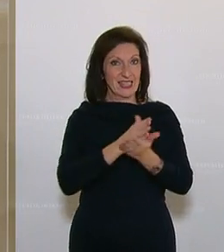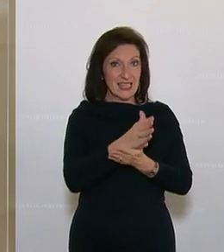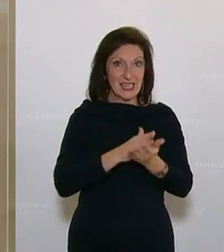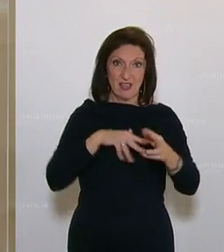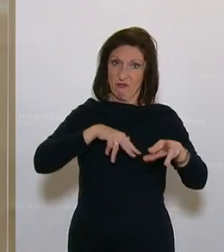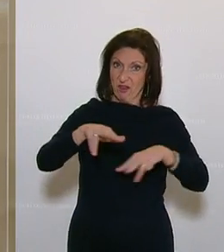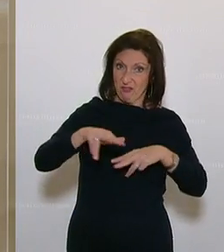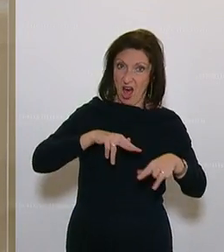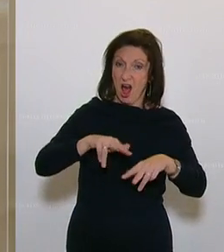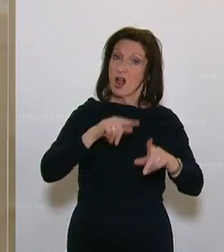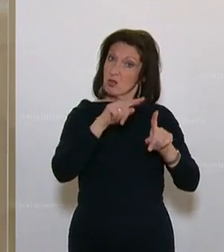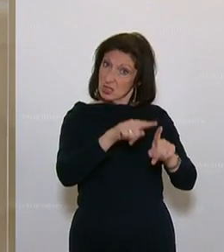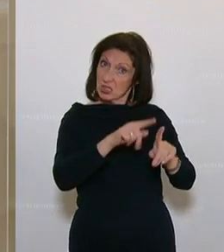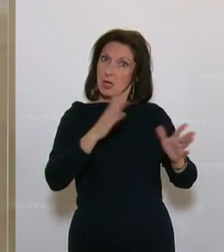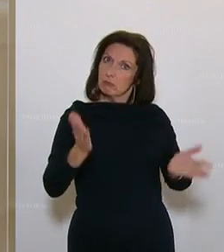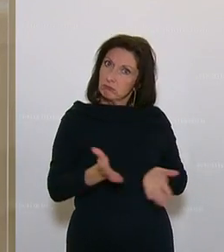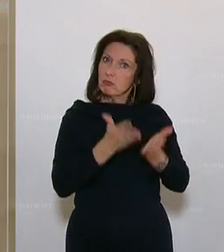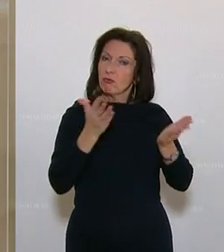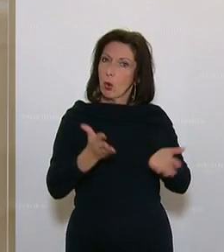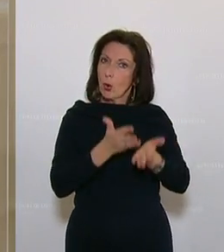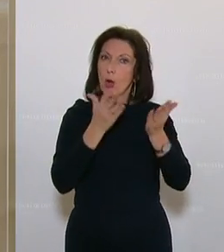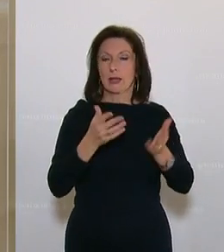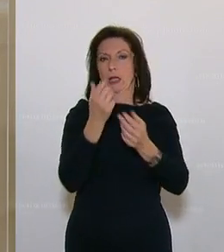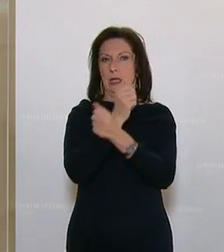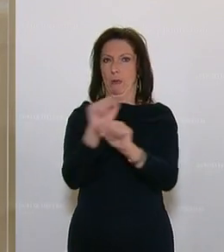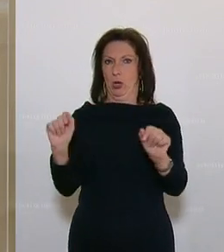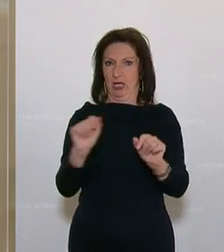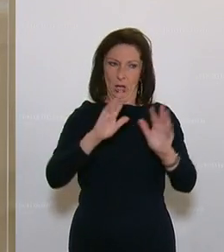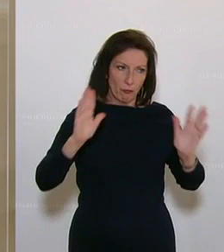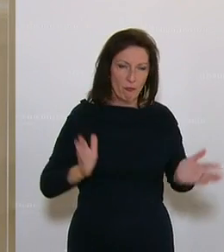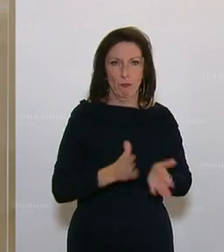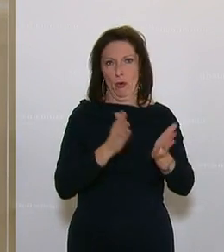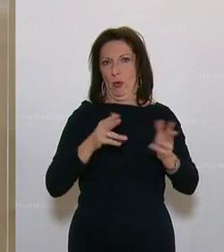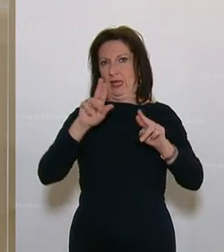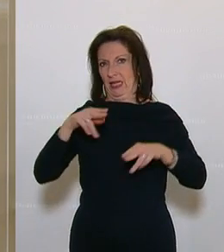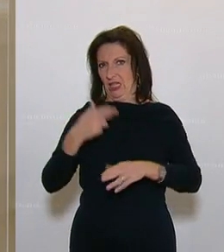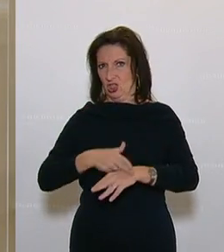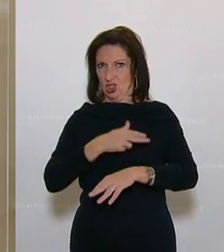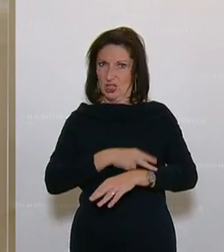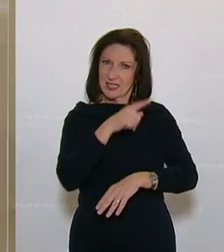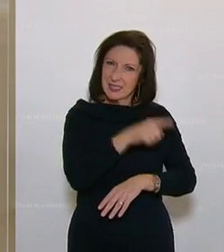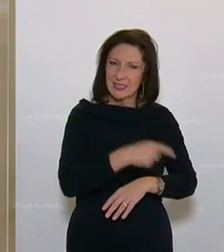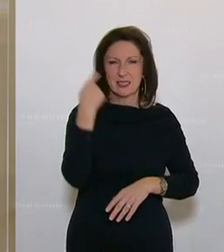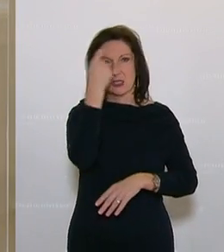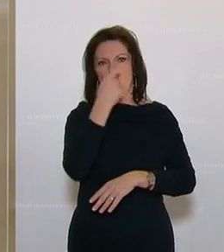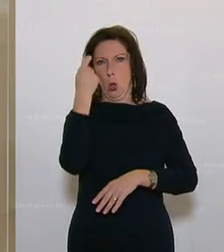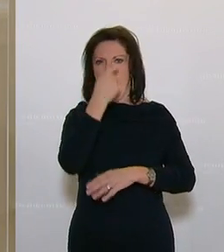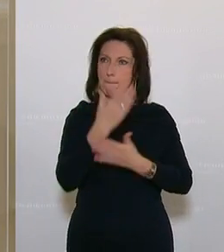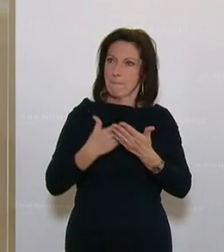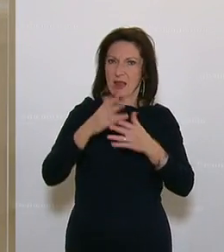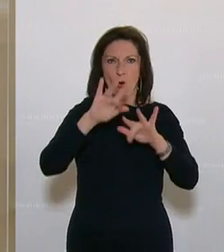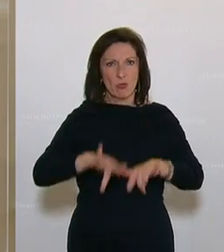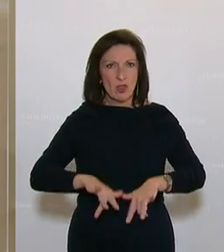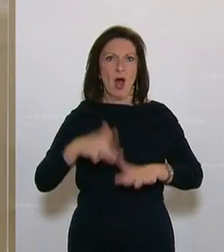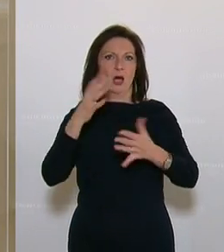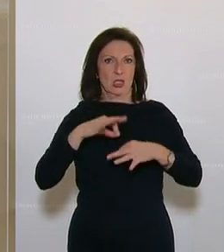in Gang, hält die Rechtsstaatlichkeit in Gang, sorgt für unsere Sicherheit, sorgt für unsere Gesundheit, sorgt für unsere Bildung. Und